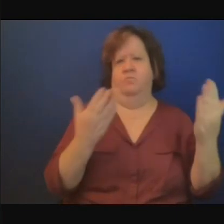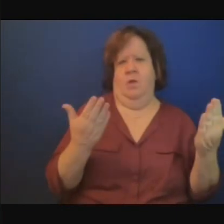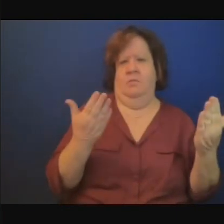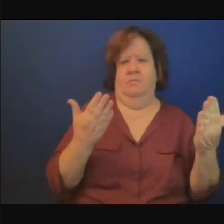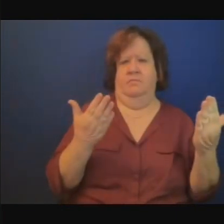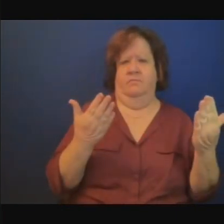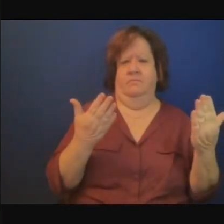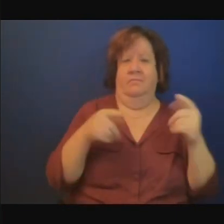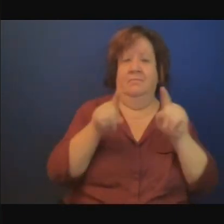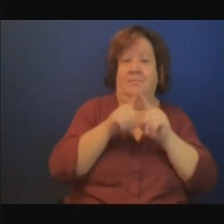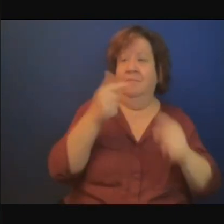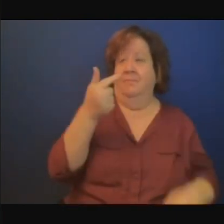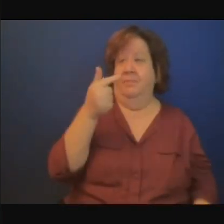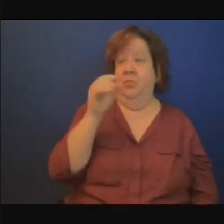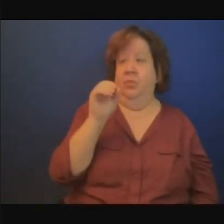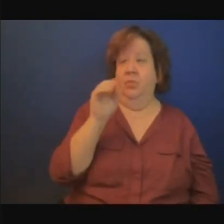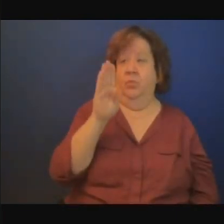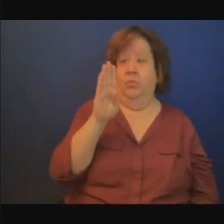besoins de base.